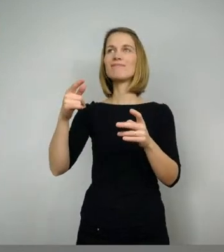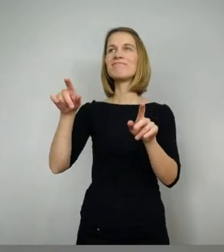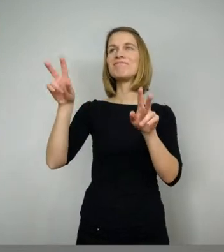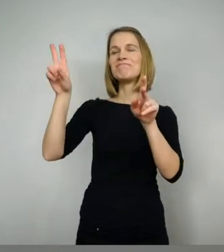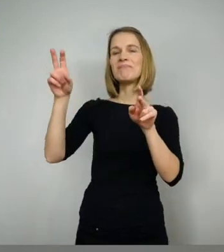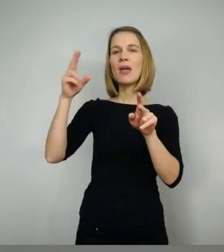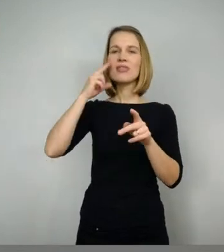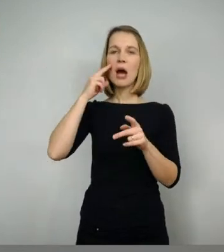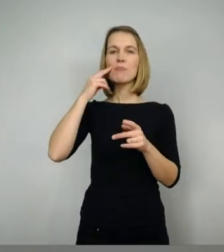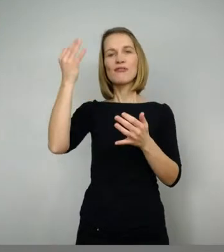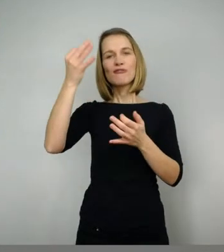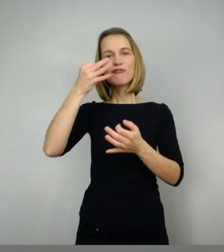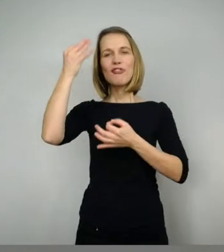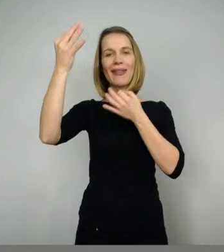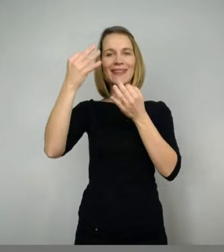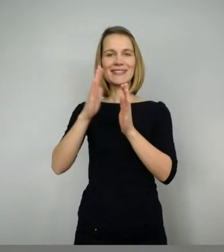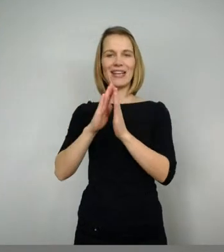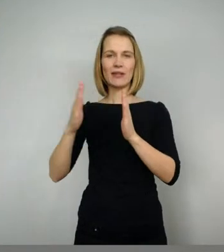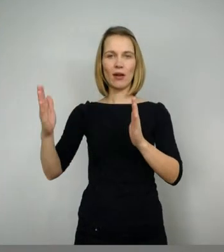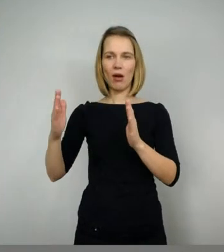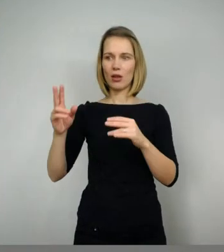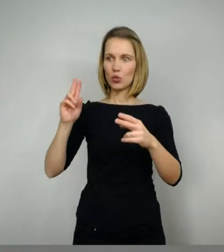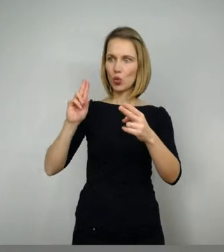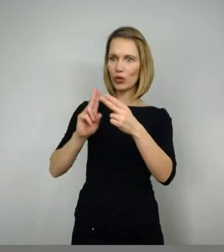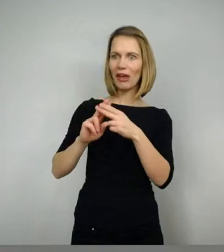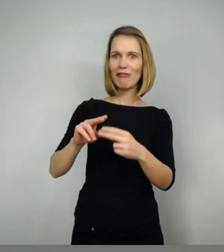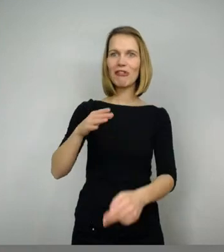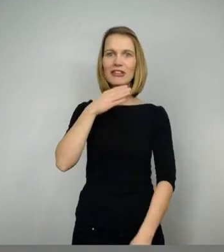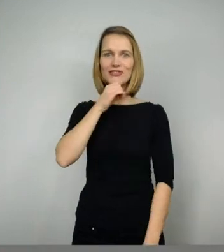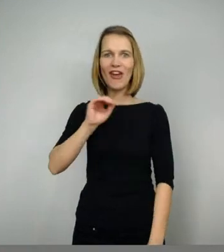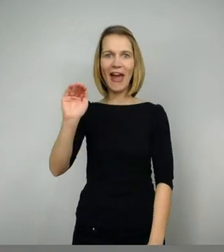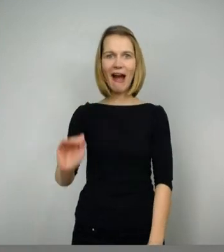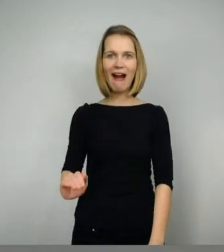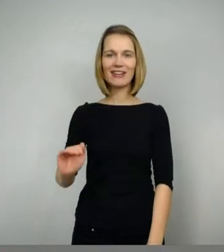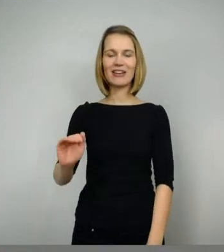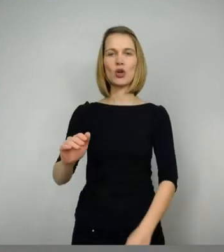Dietrich Zwergen und Riesen. Ihr seht hier einmal, das ist der kleine Zwerg Laurin,